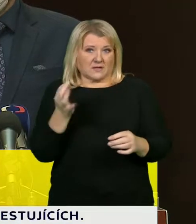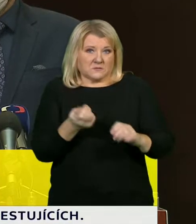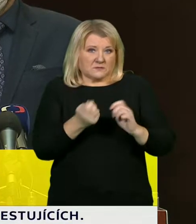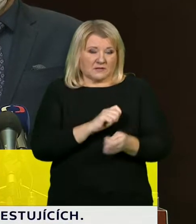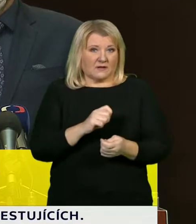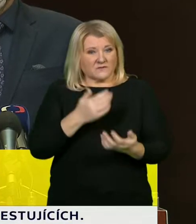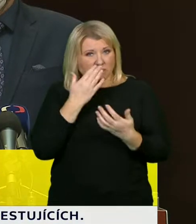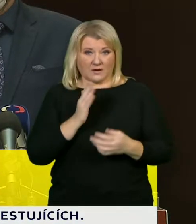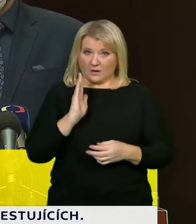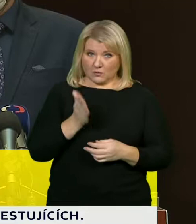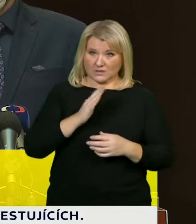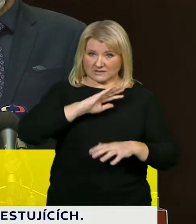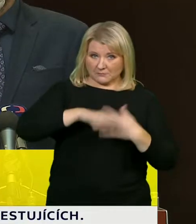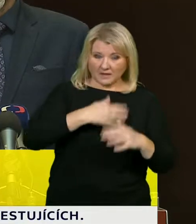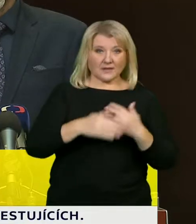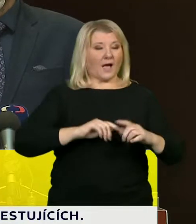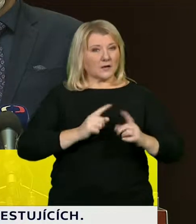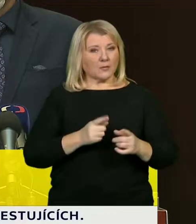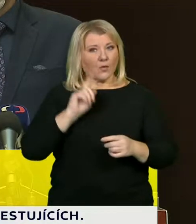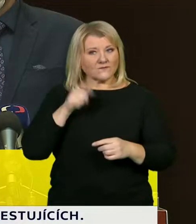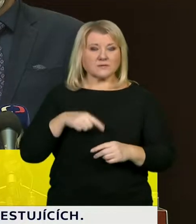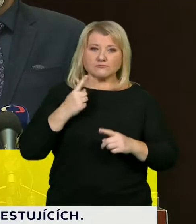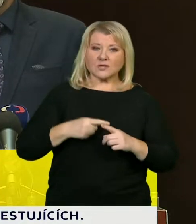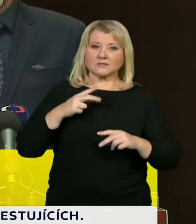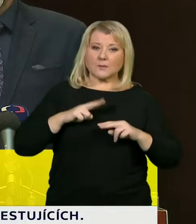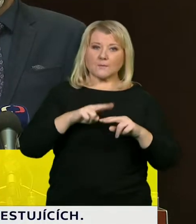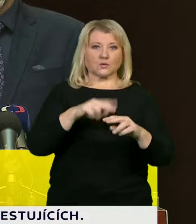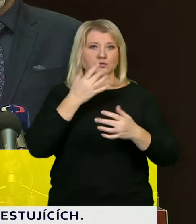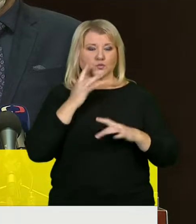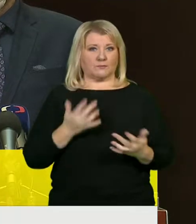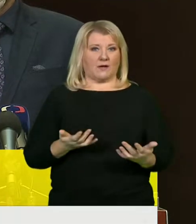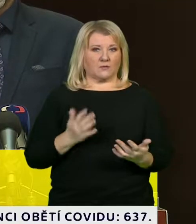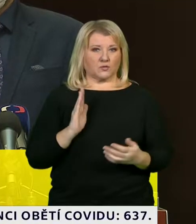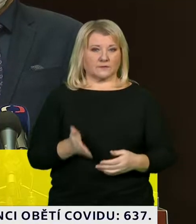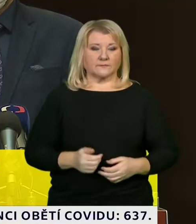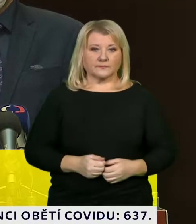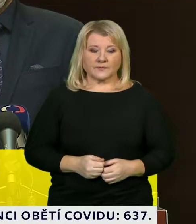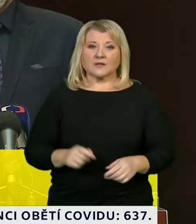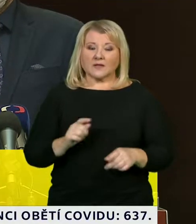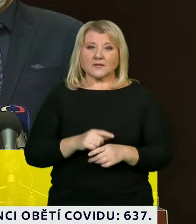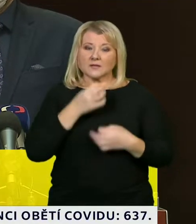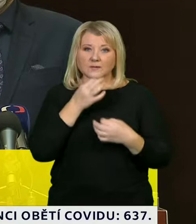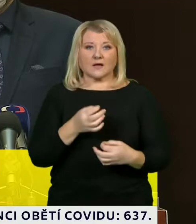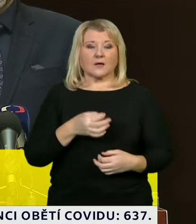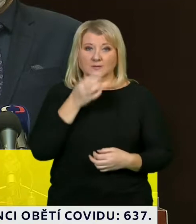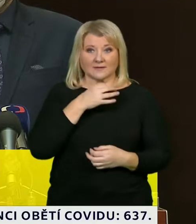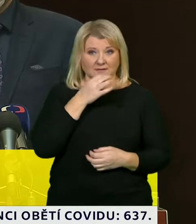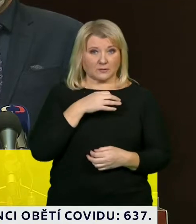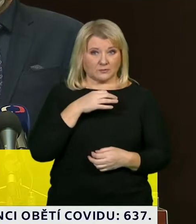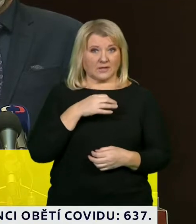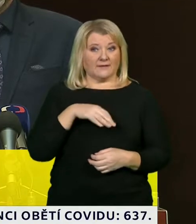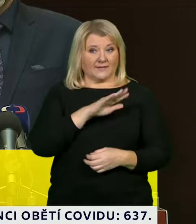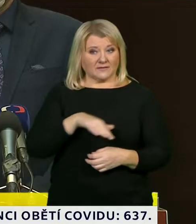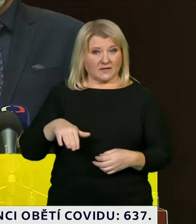zmatek, jestli to bude předvídatelné. A pak bych se chtěla zeptat ještě na konkrétní případ, když rodič posluhle své dítě do školy bez